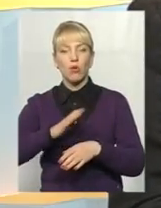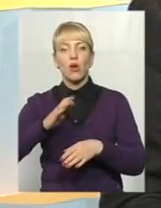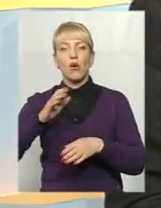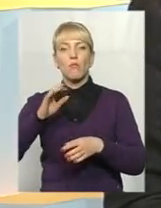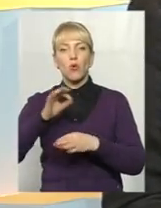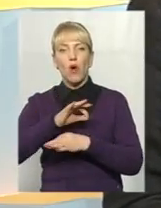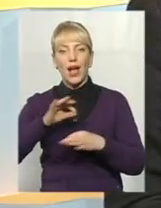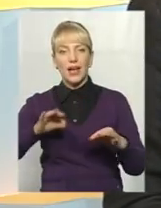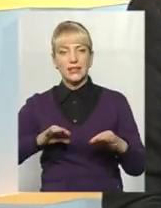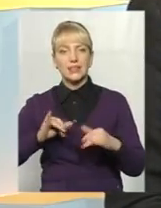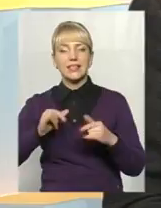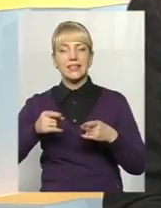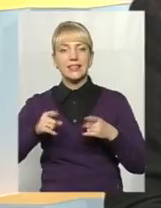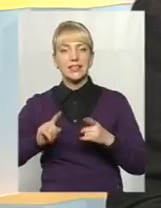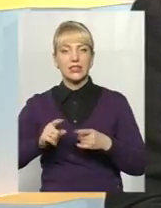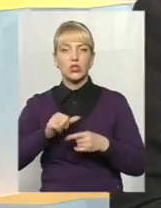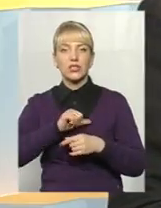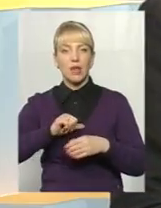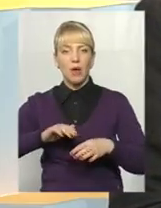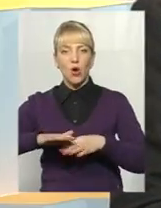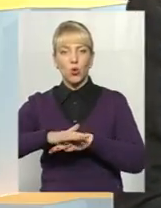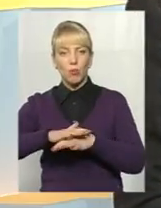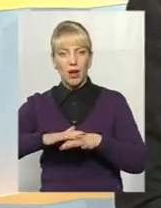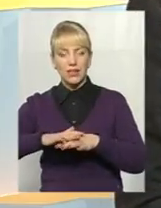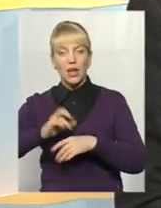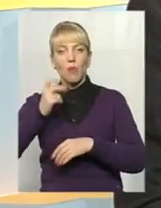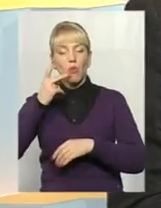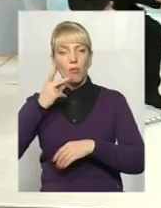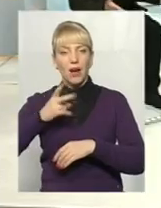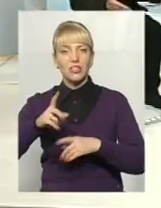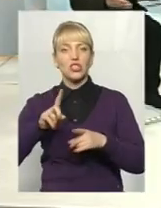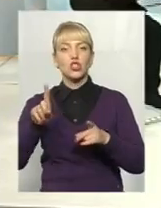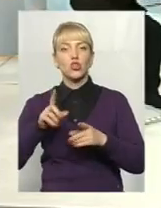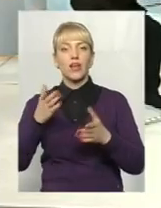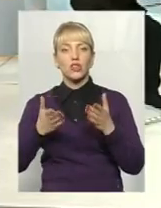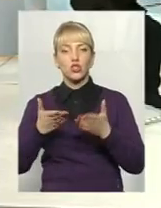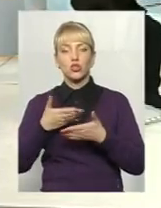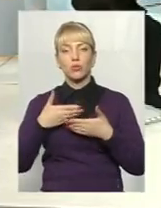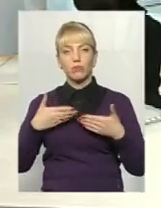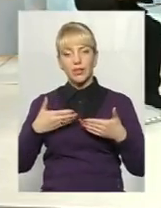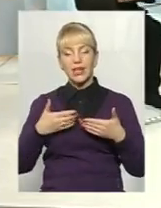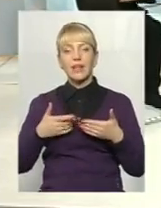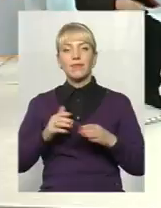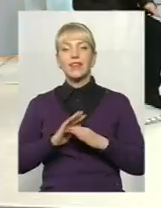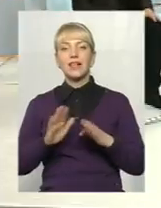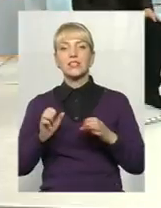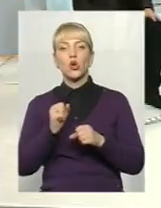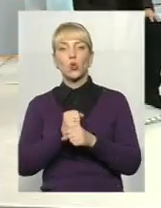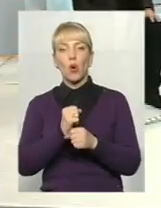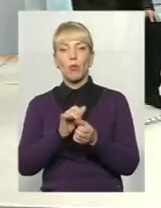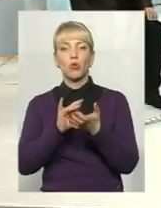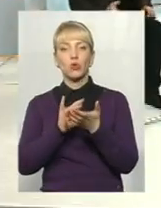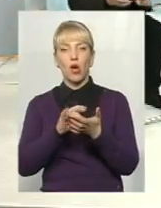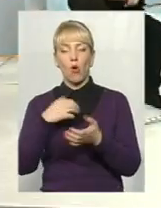дійсно вже сама громада, чи керівництво громади побачила, що якщо ми не зробимо туризм